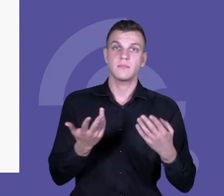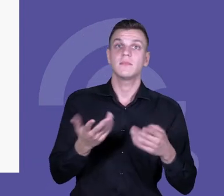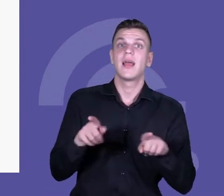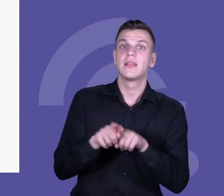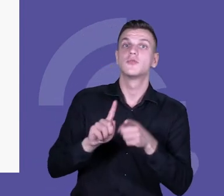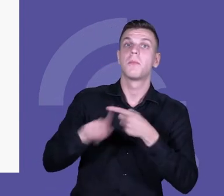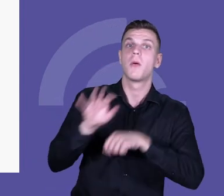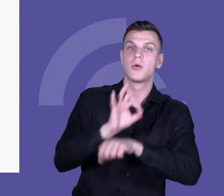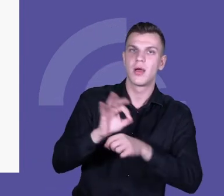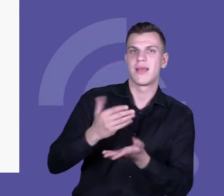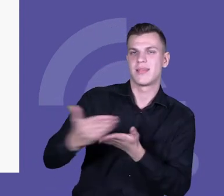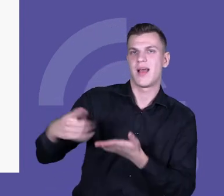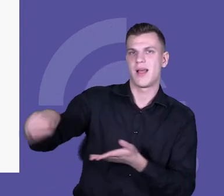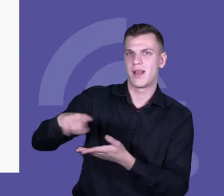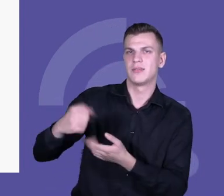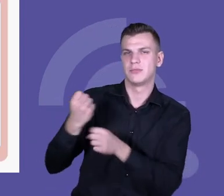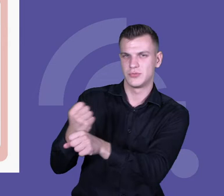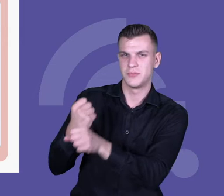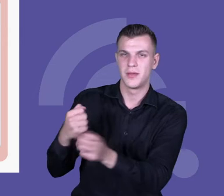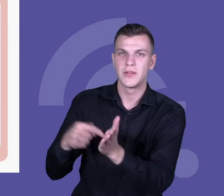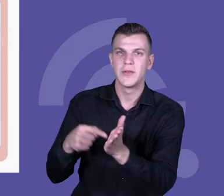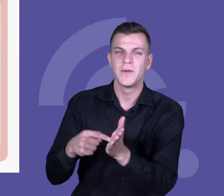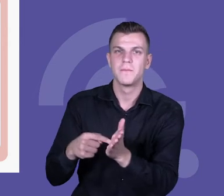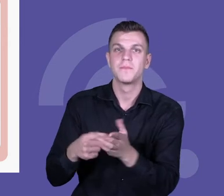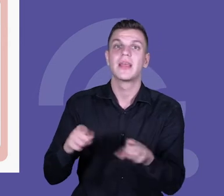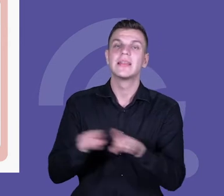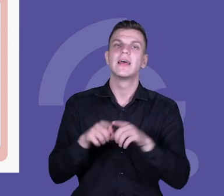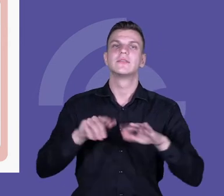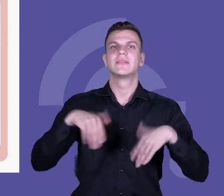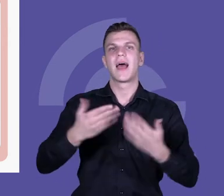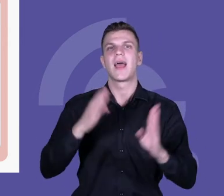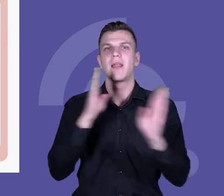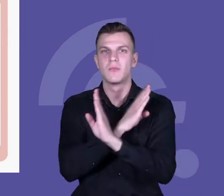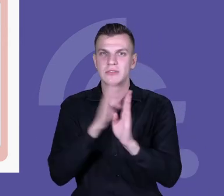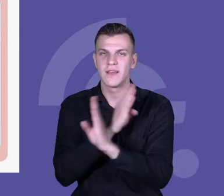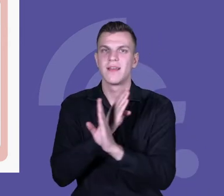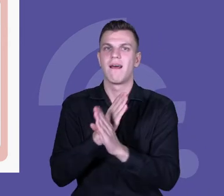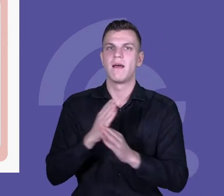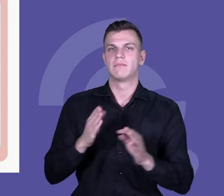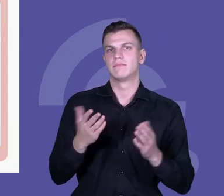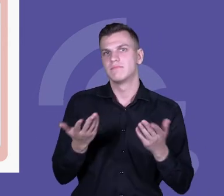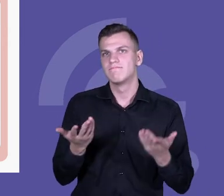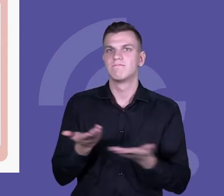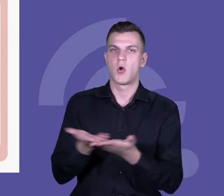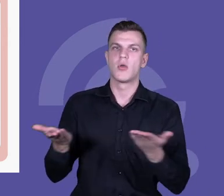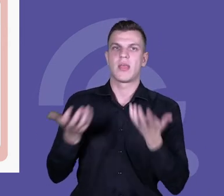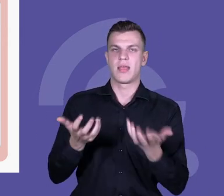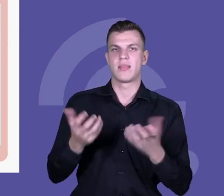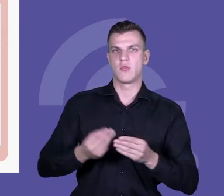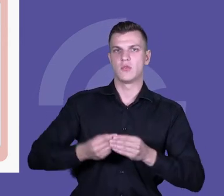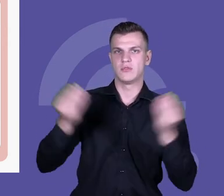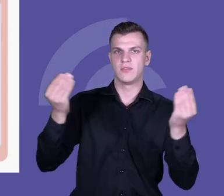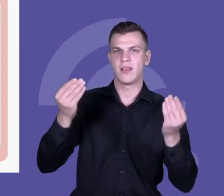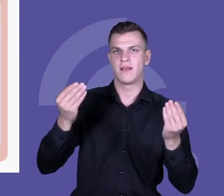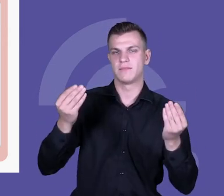okres czasu. I dopiero mając taki klimat sprzyjający rozwijaniu kompetencji, możemy mówić o takim trzecim kroku, czyli